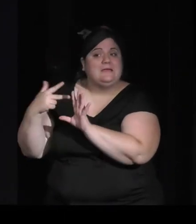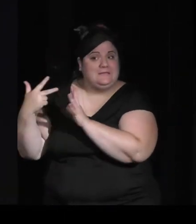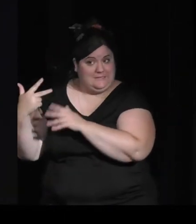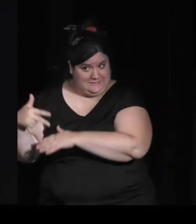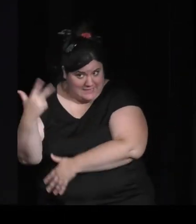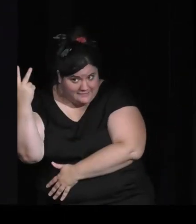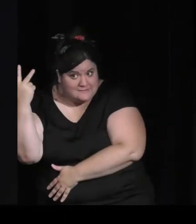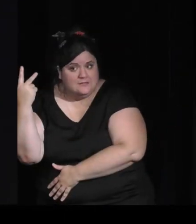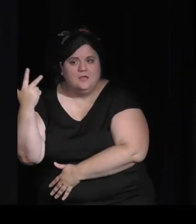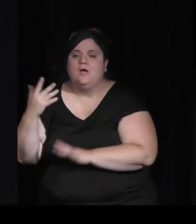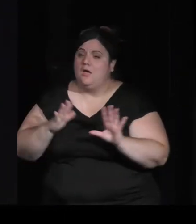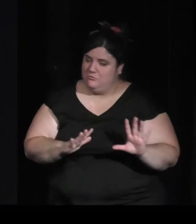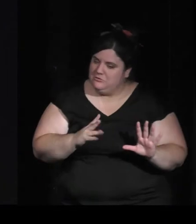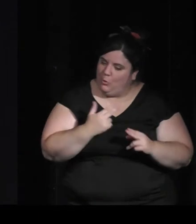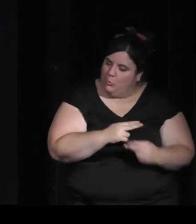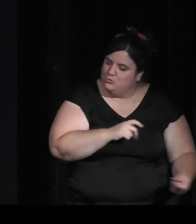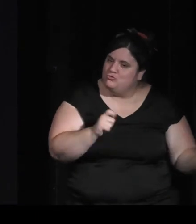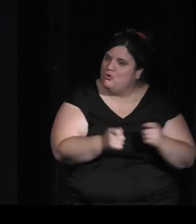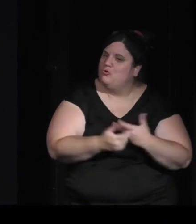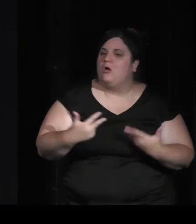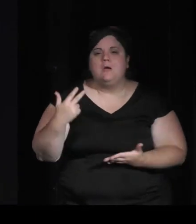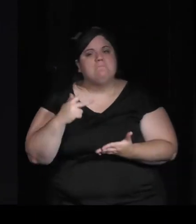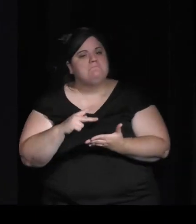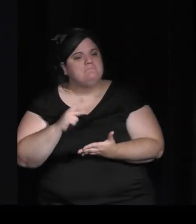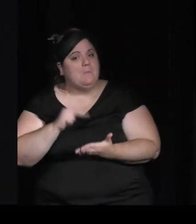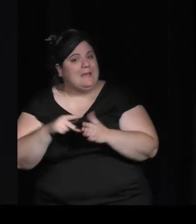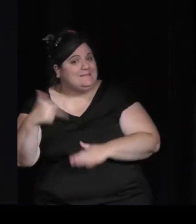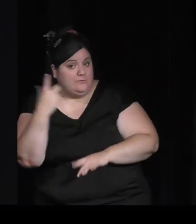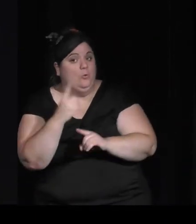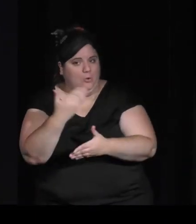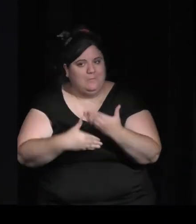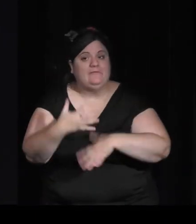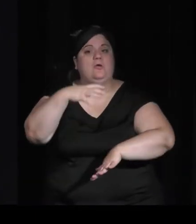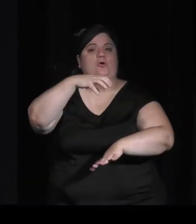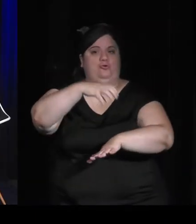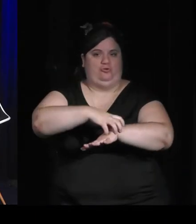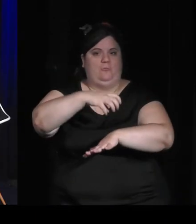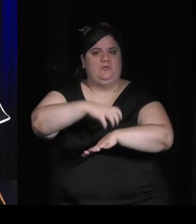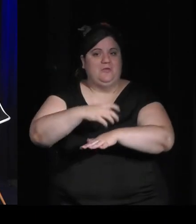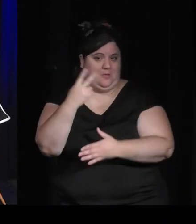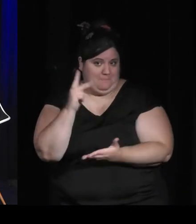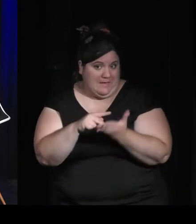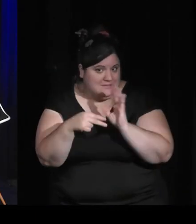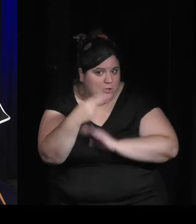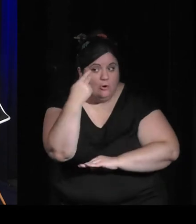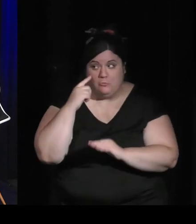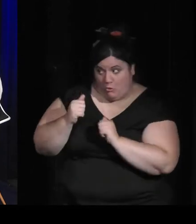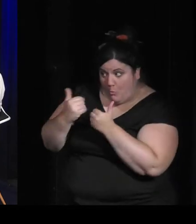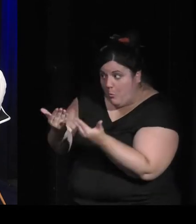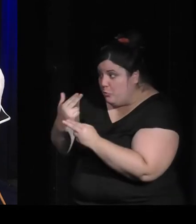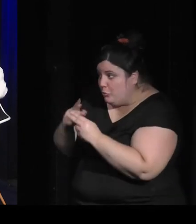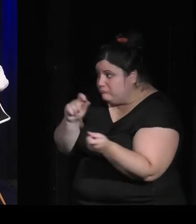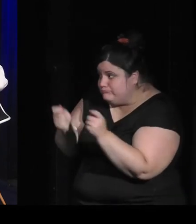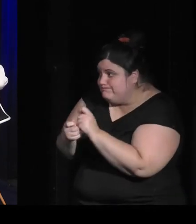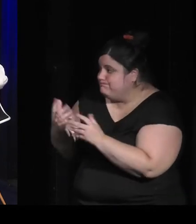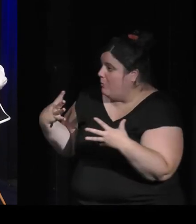En fait, on est passé sur un truc très prestigieux. Sorbonne, Paris Nord. Ah oui, d'accord. ça,'est... Voilà. J'avais proposé MIT Paris Nord, mais ils n'ont pas voulu. Et donc, vous